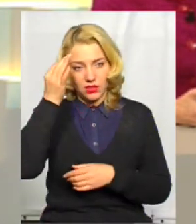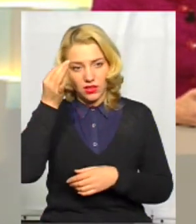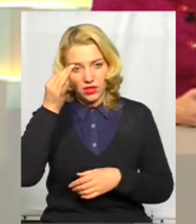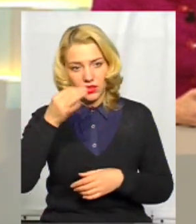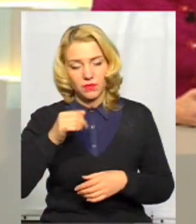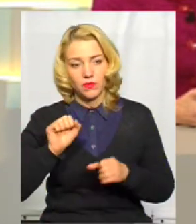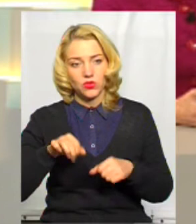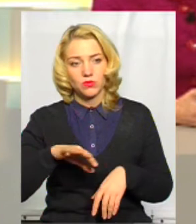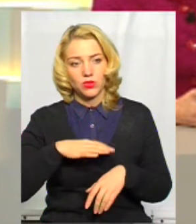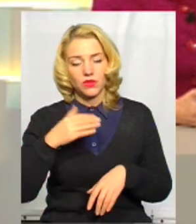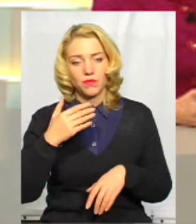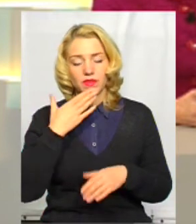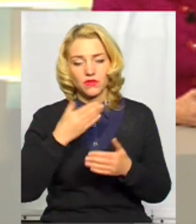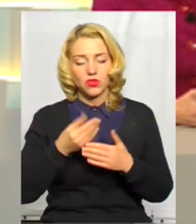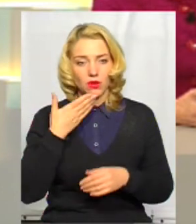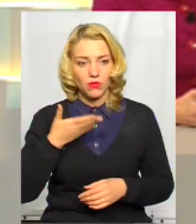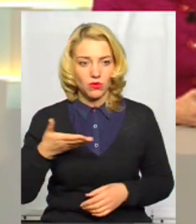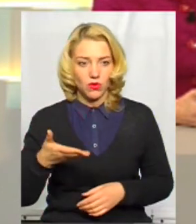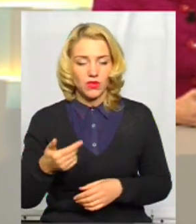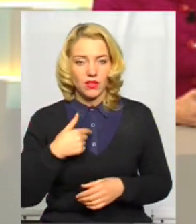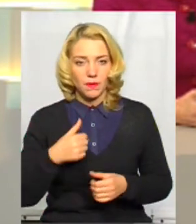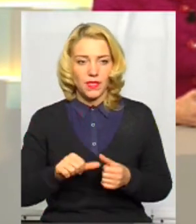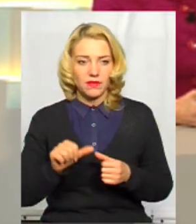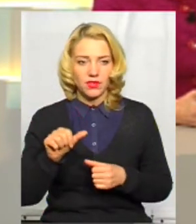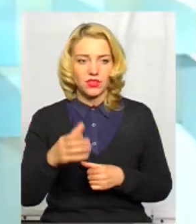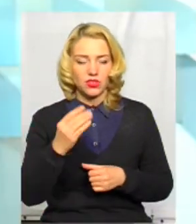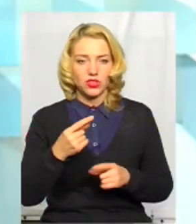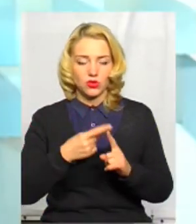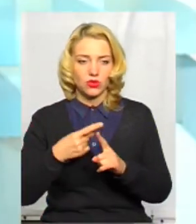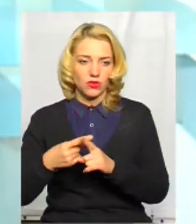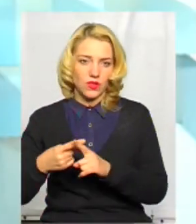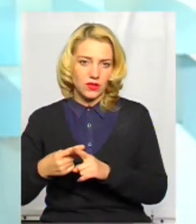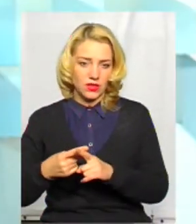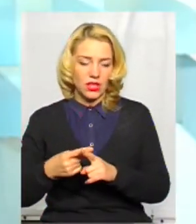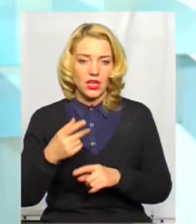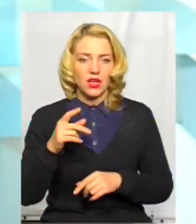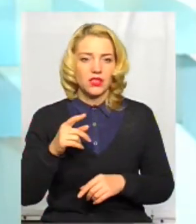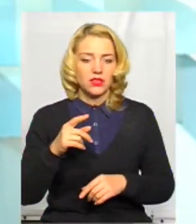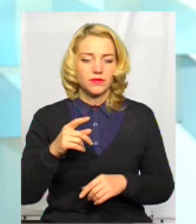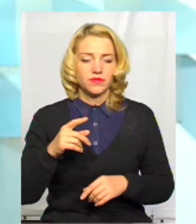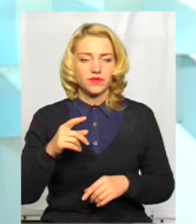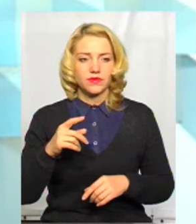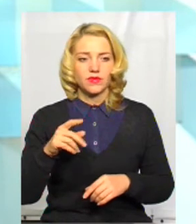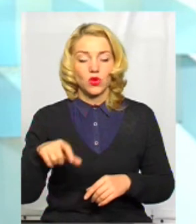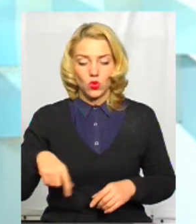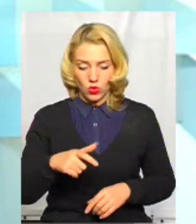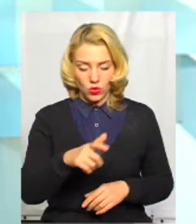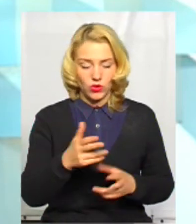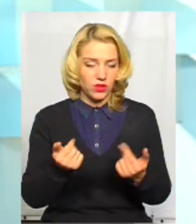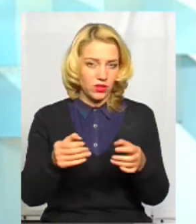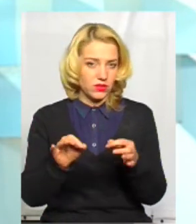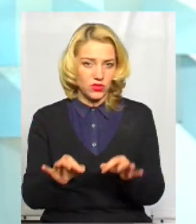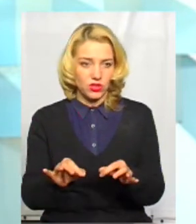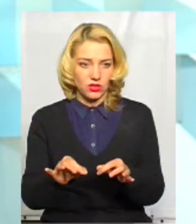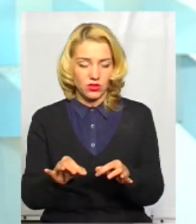я казав, можливо, в своїй промові, я виділив ще додаткові питання. Але щодо доріг, так, звичайно, і це призвичало також